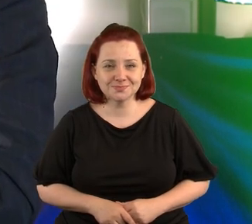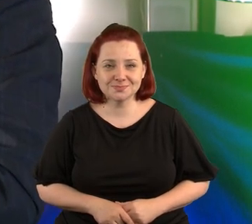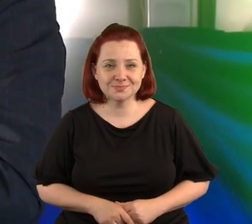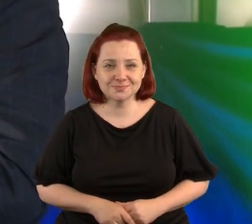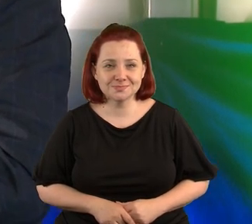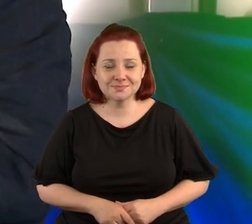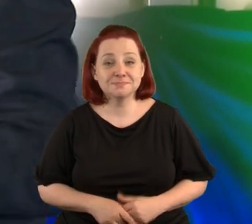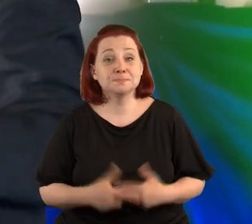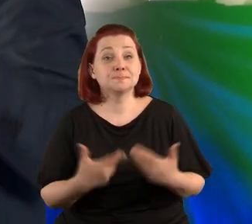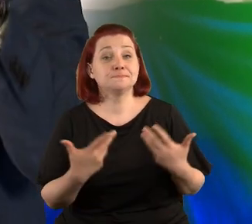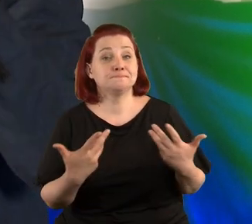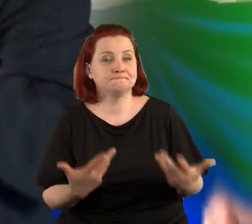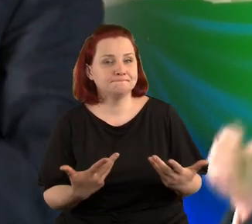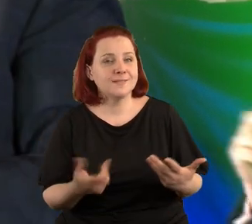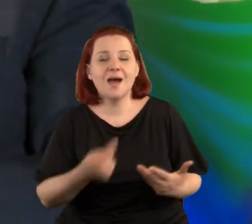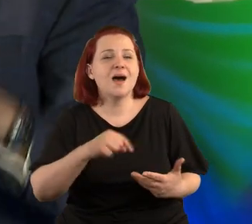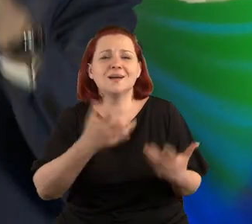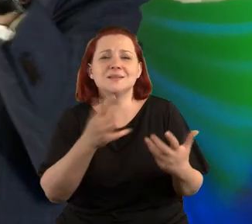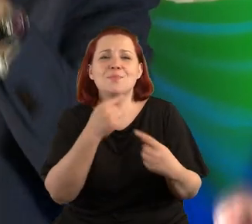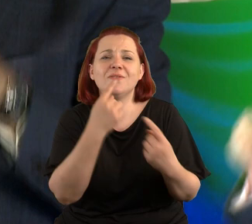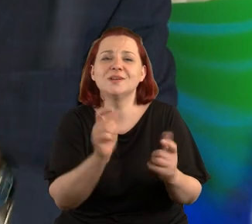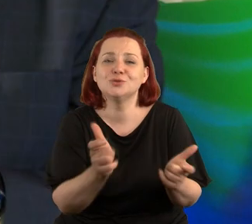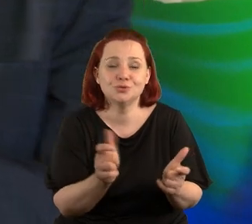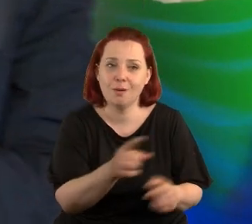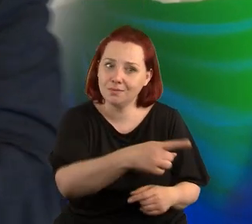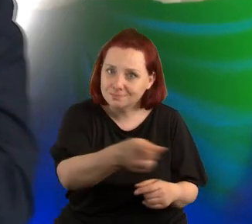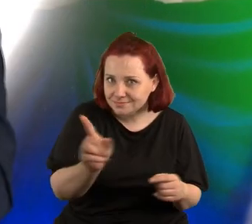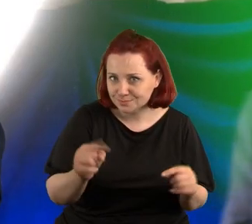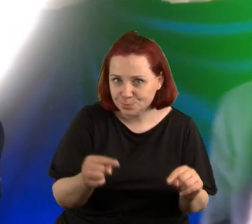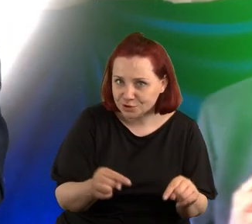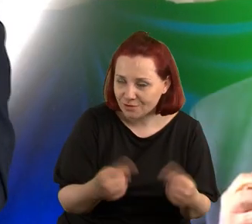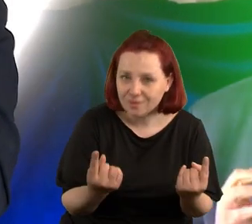Natomiast dążę do tego, żeby was przekonać,